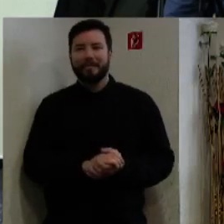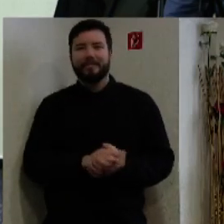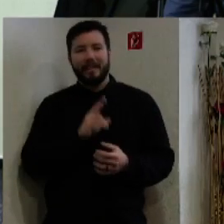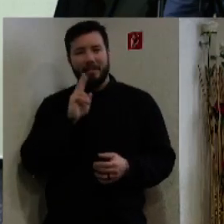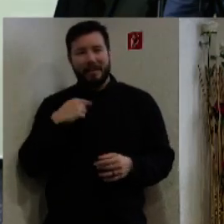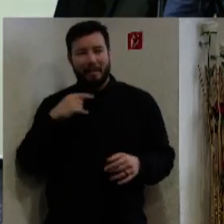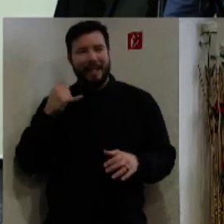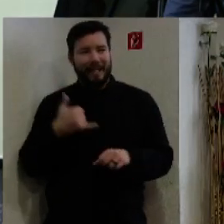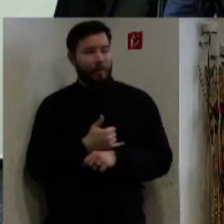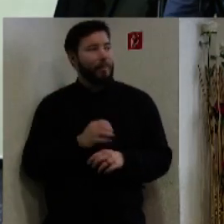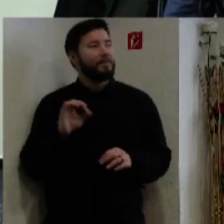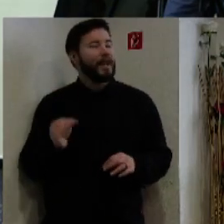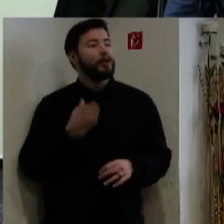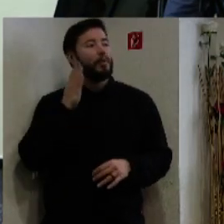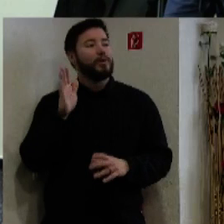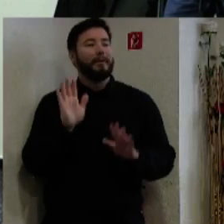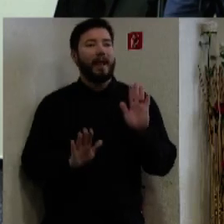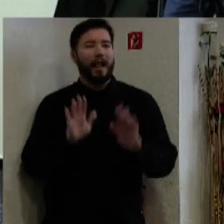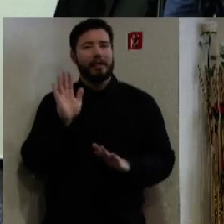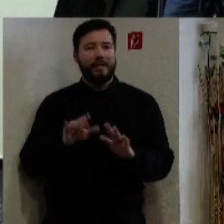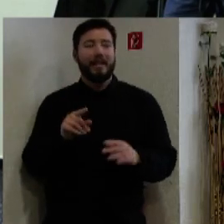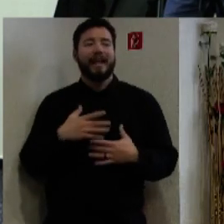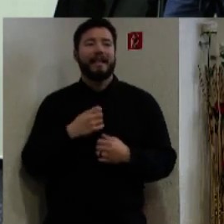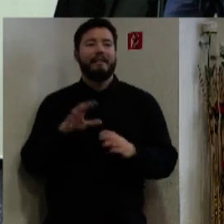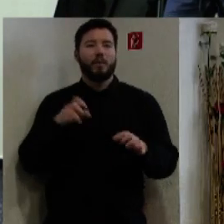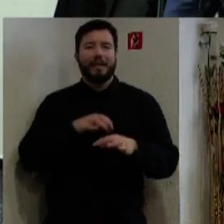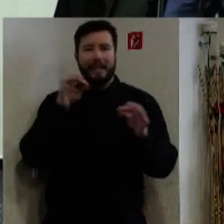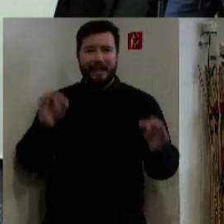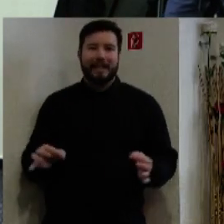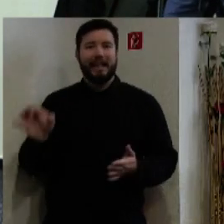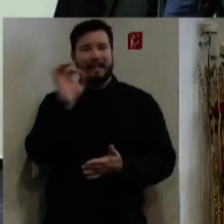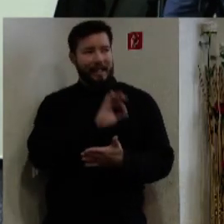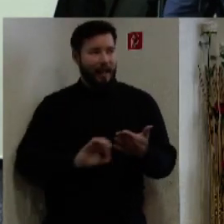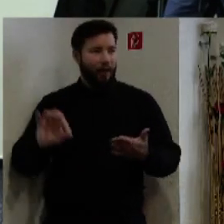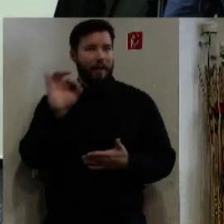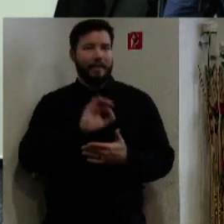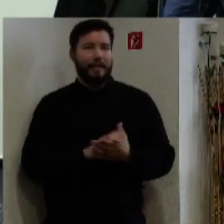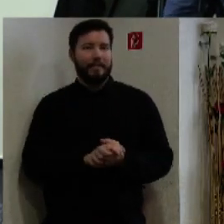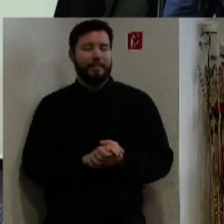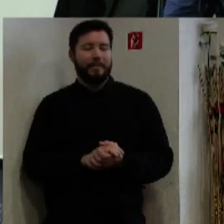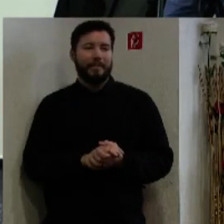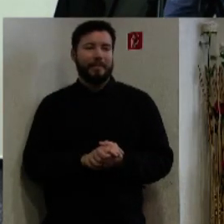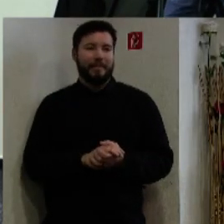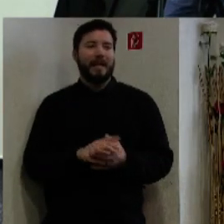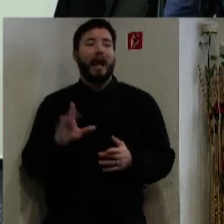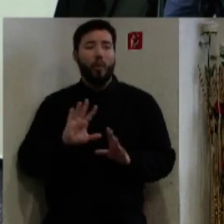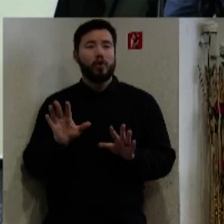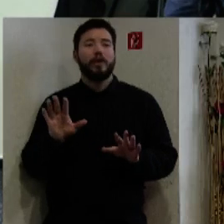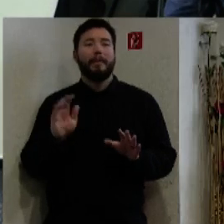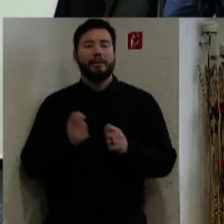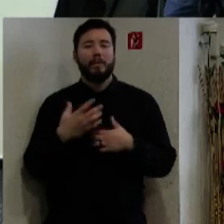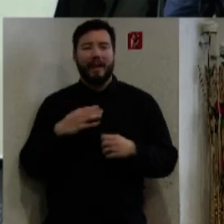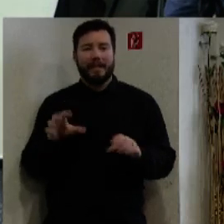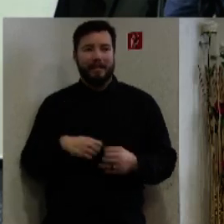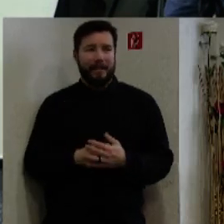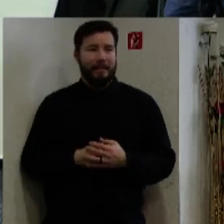priznávam chybu, takže ešte budeme hlasovať o návrhu uznesenia ako celku aj s, tým schváleným pozmeňujacím návrhom, takže nech sa